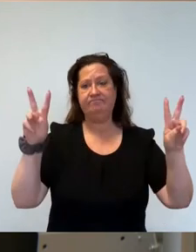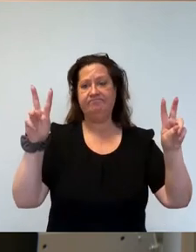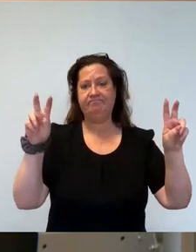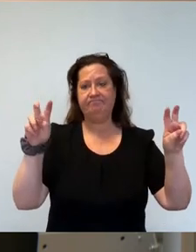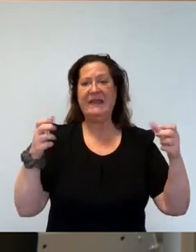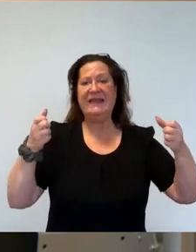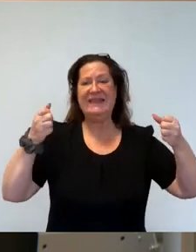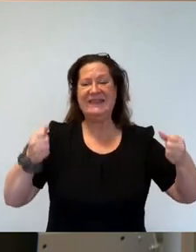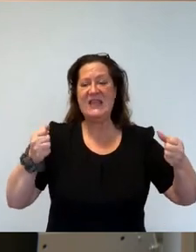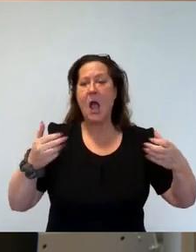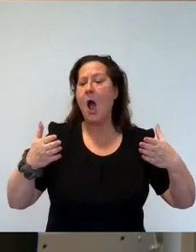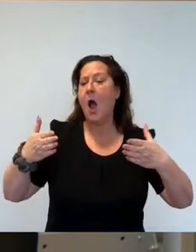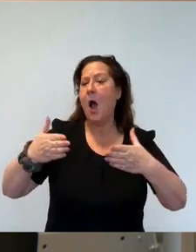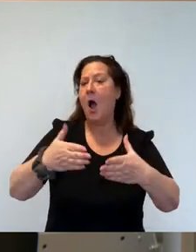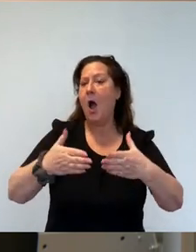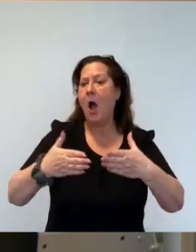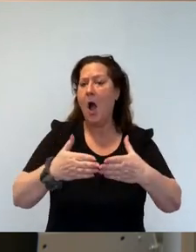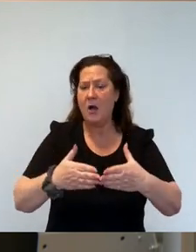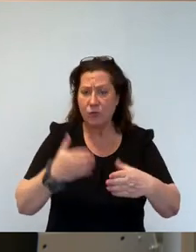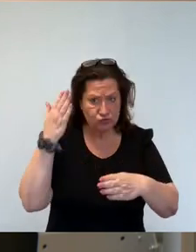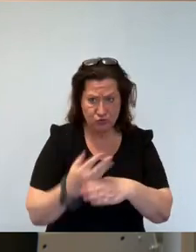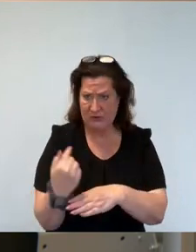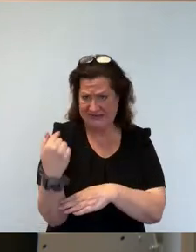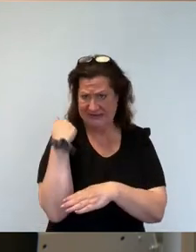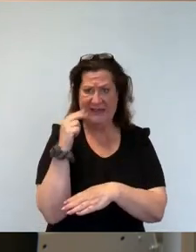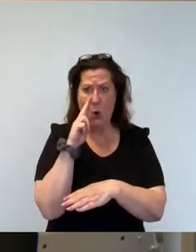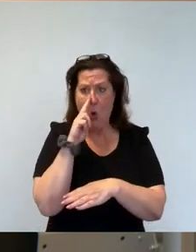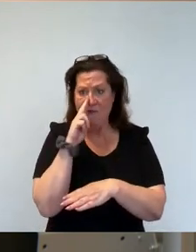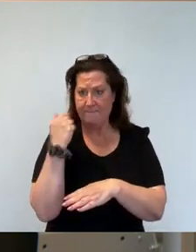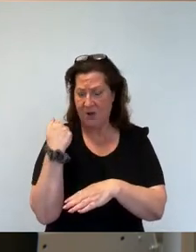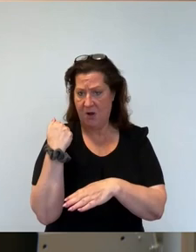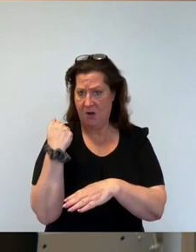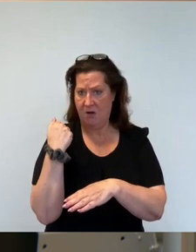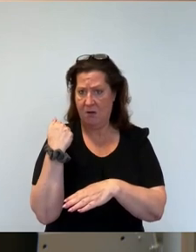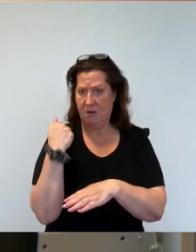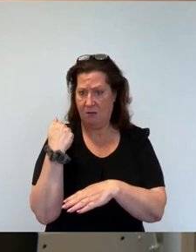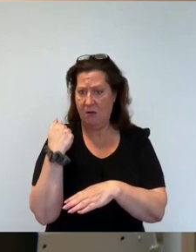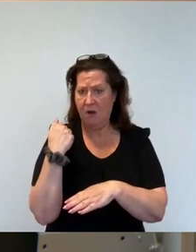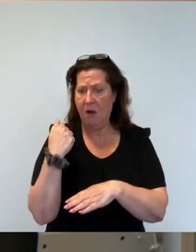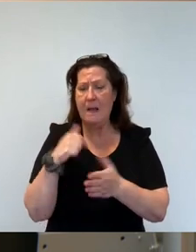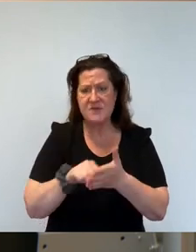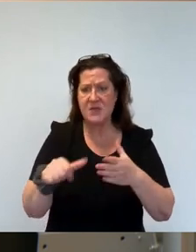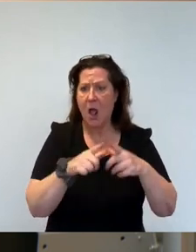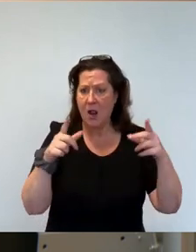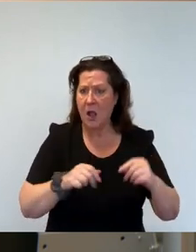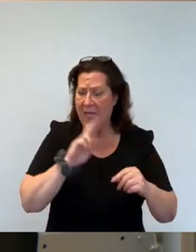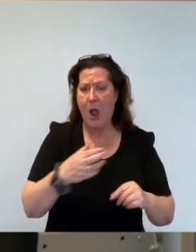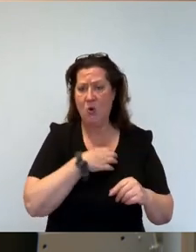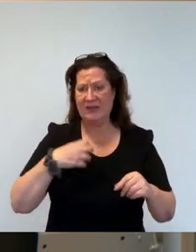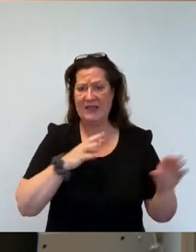im November des vergangenen Jahres dort den Punkt aufgenommen, als Änderungsantrag eine Bezahlkarte auch in Dresden einzuführen.